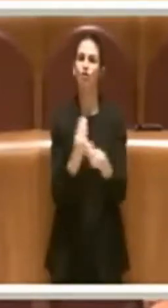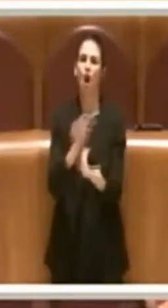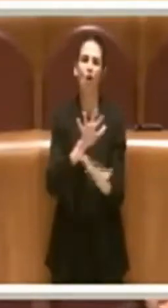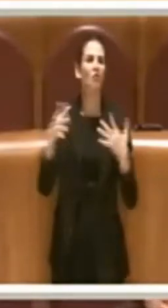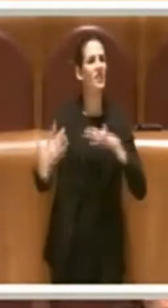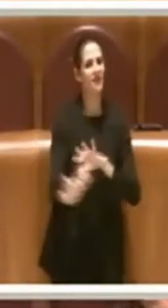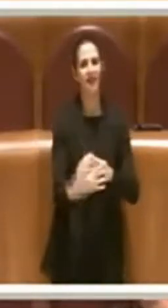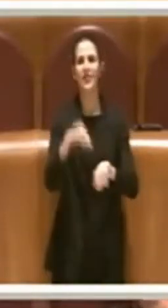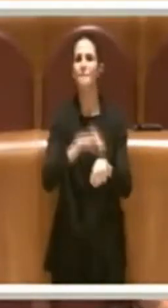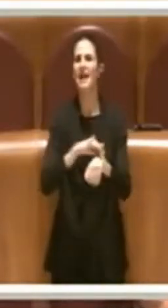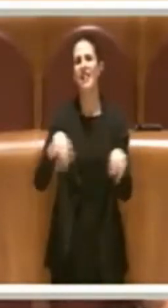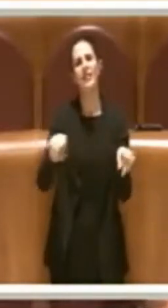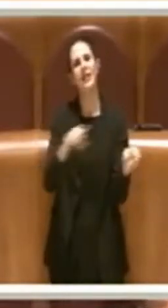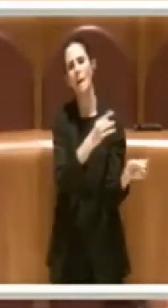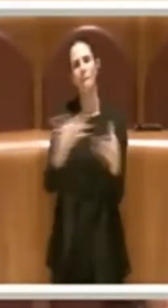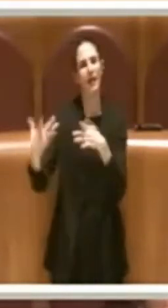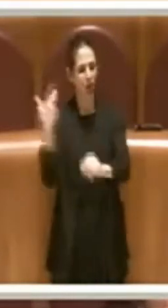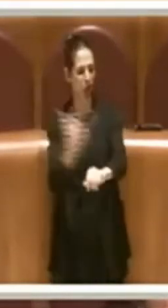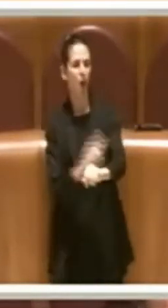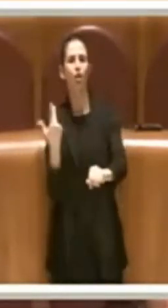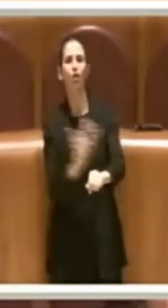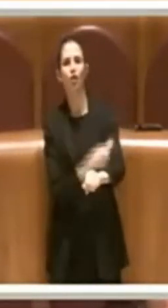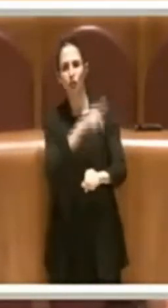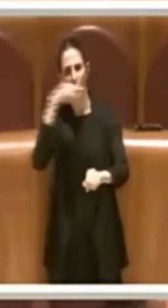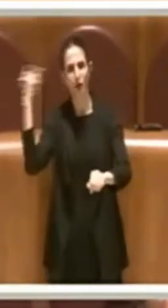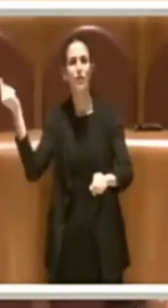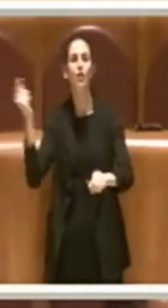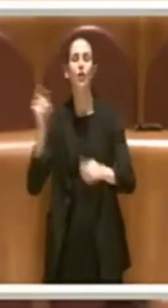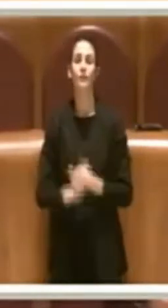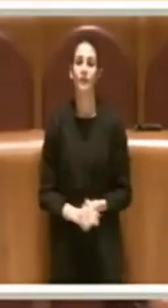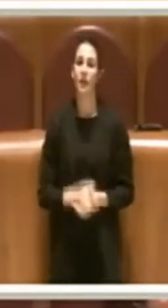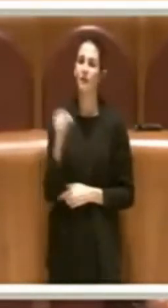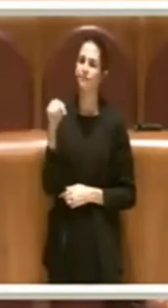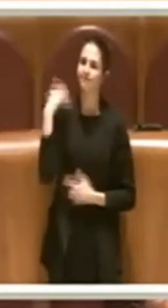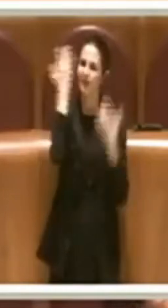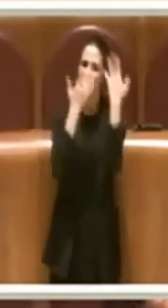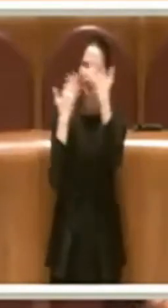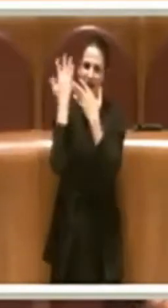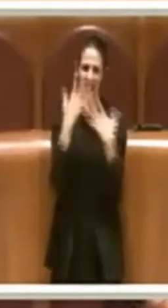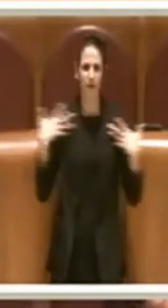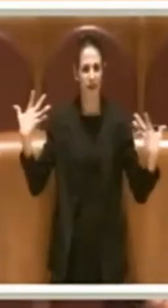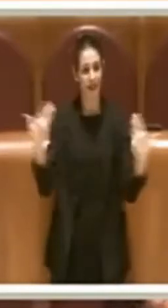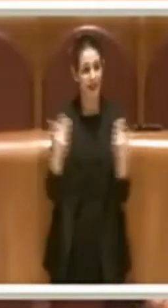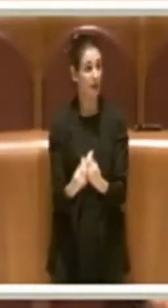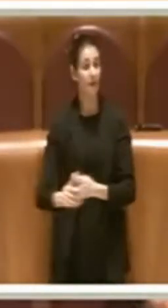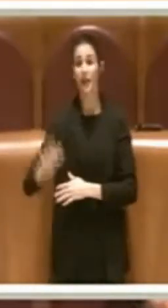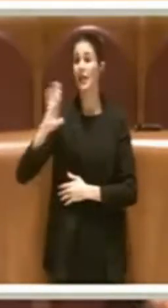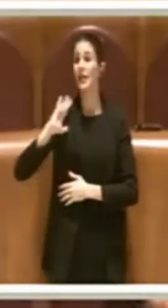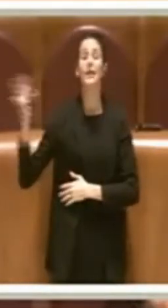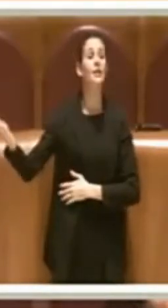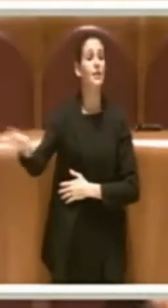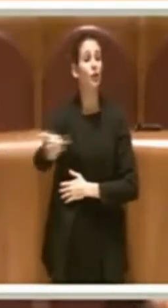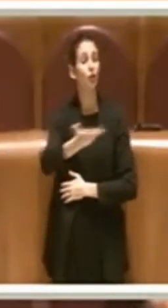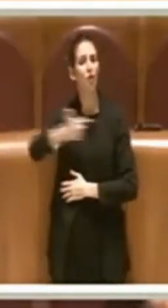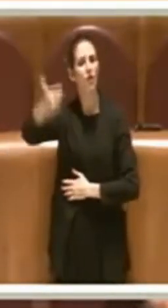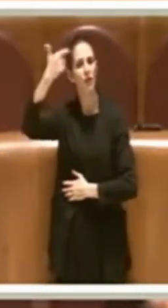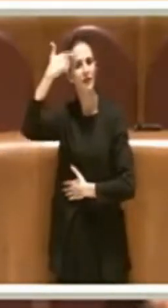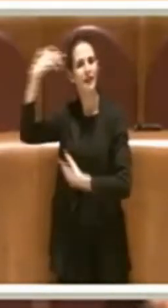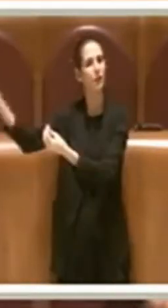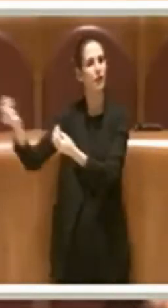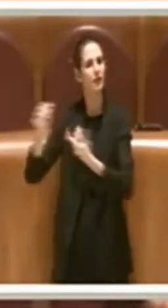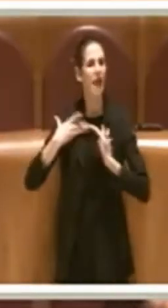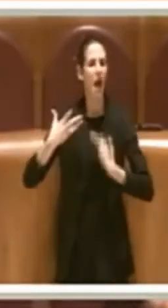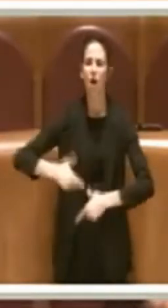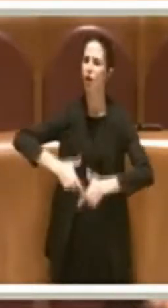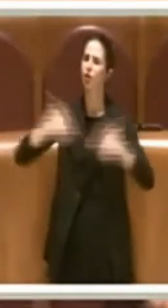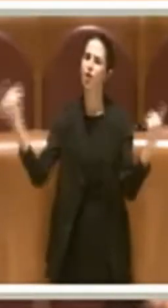tossicodipendenza. E qui c'è da fare una riflessione. Signori, lo Stato probabilmente ha concesso troppo negli